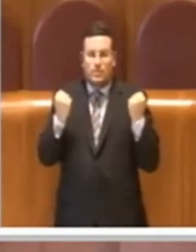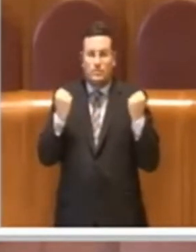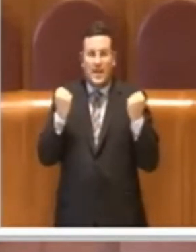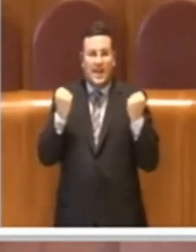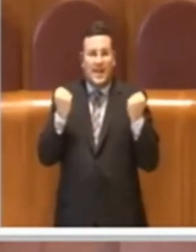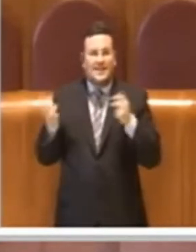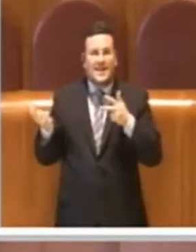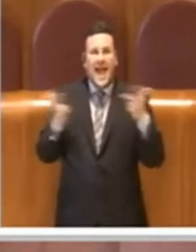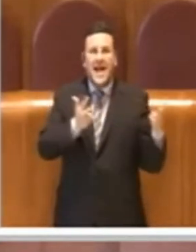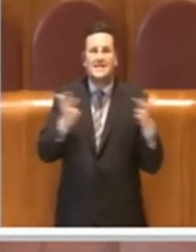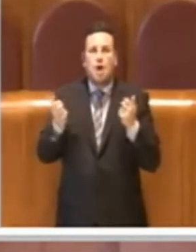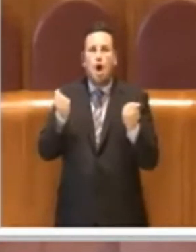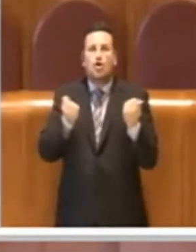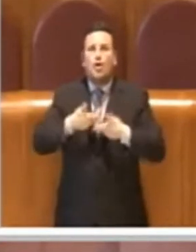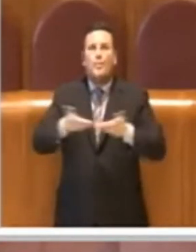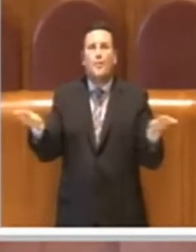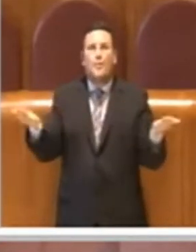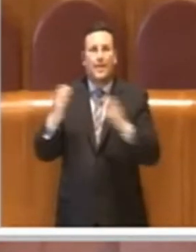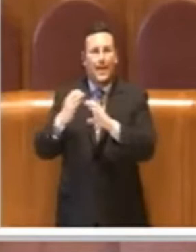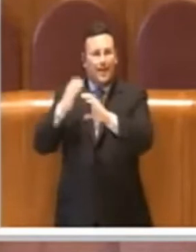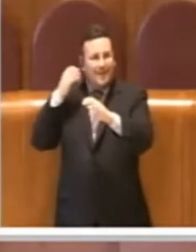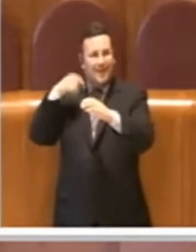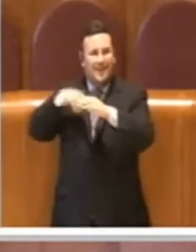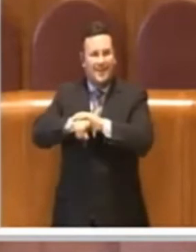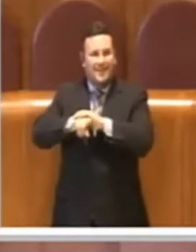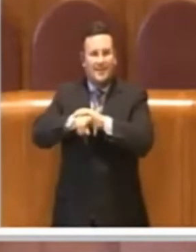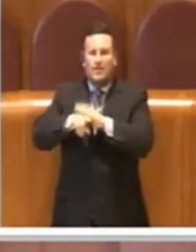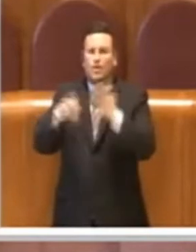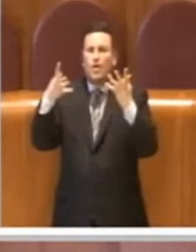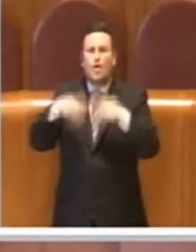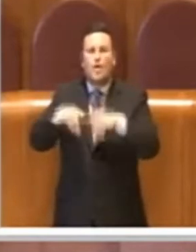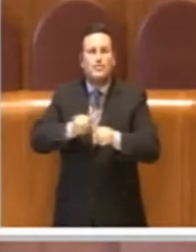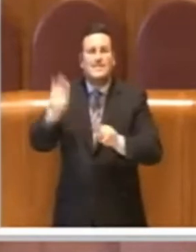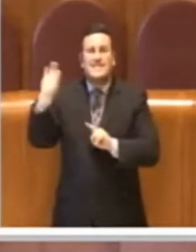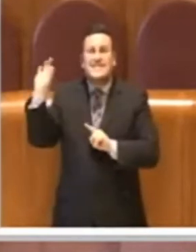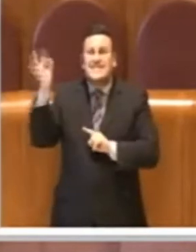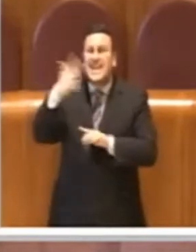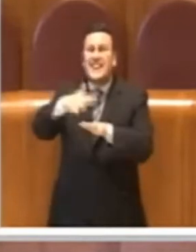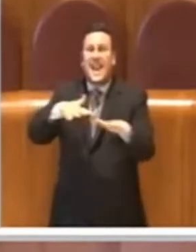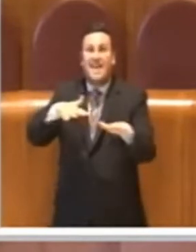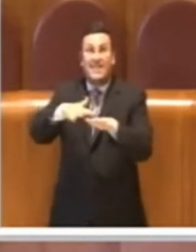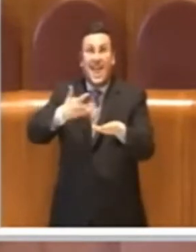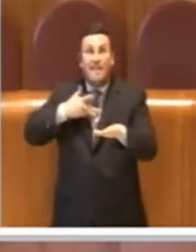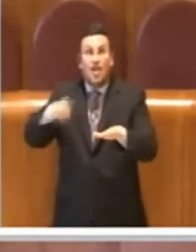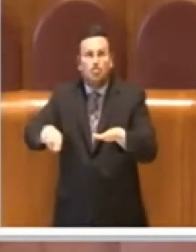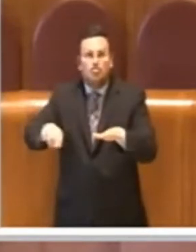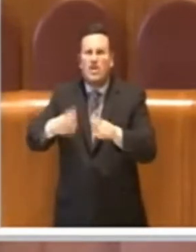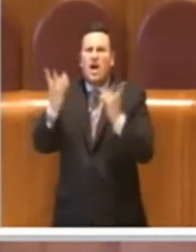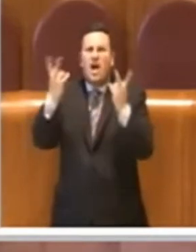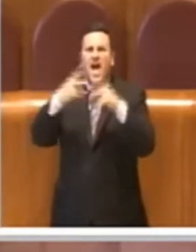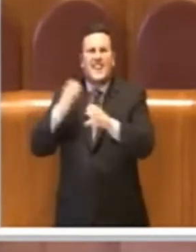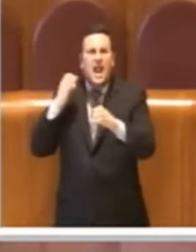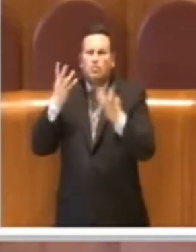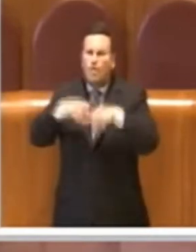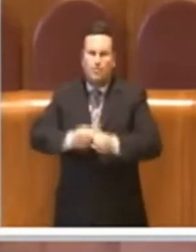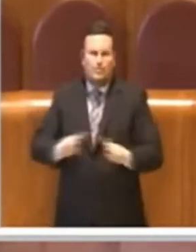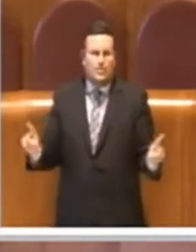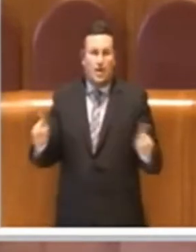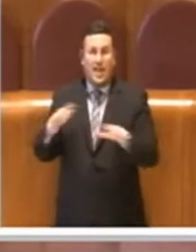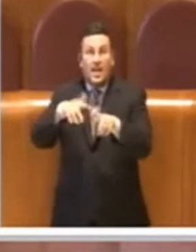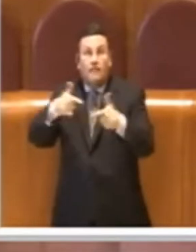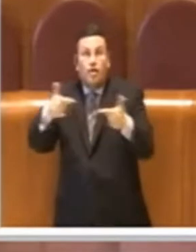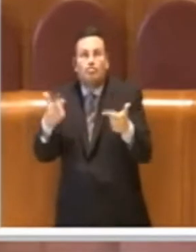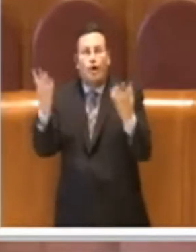efficiente finché c'è una forte congestione stradale, finché c'è traffico. Aggiungo un ultimo esempio, sempre la mia